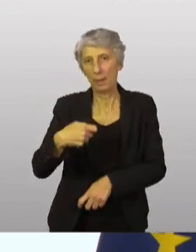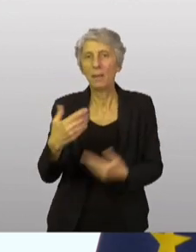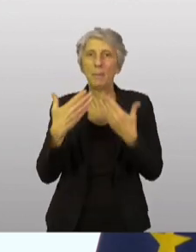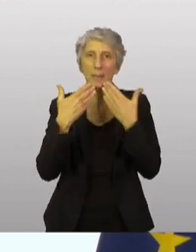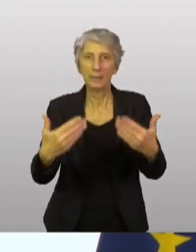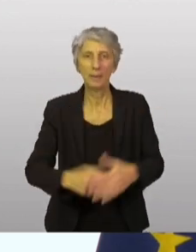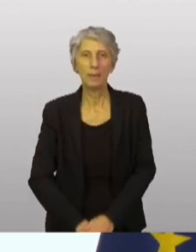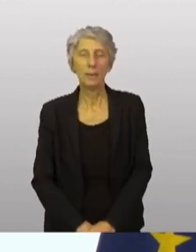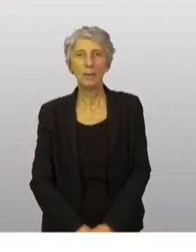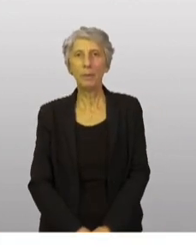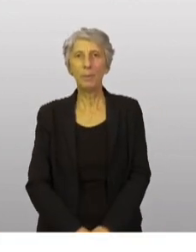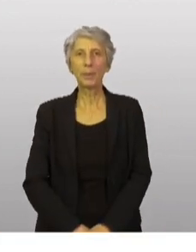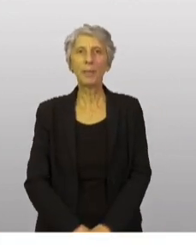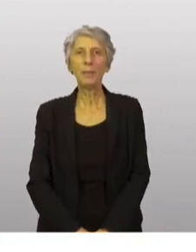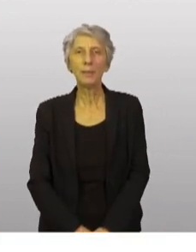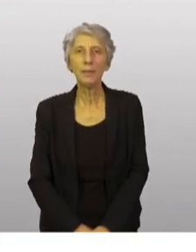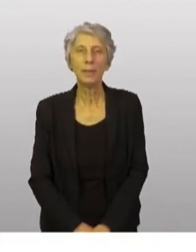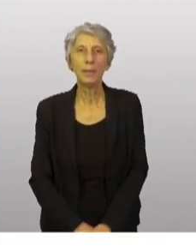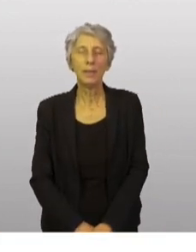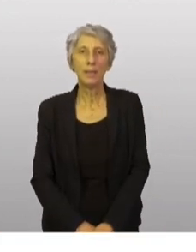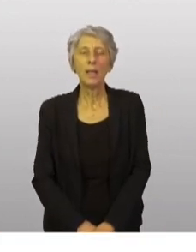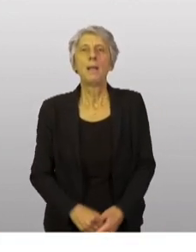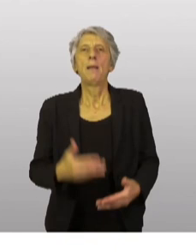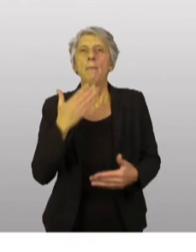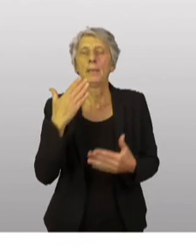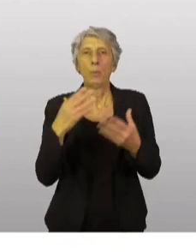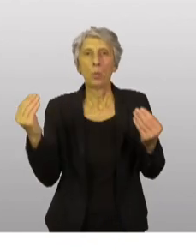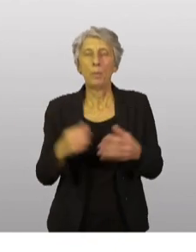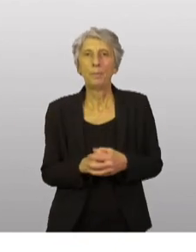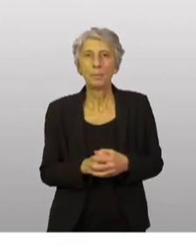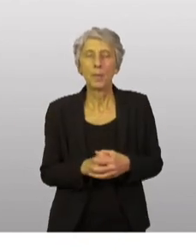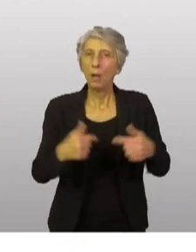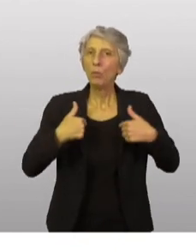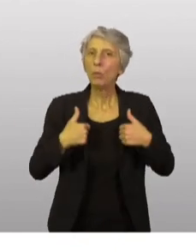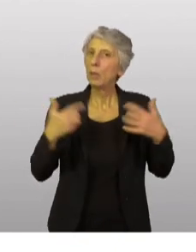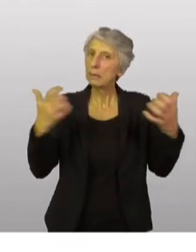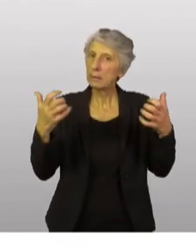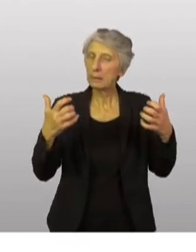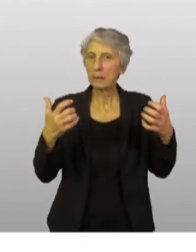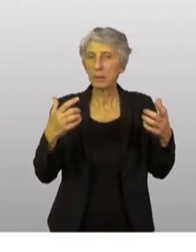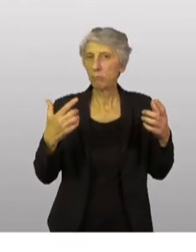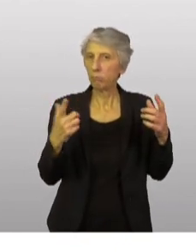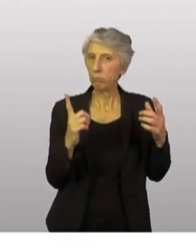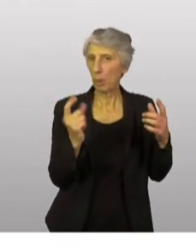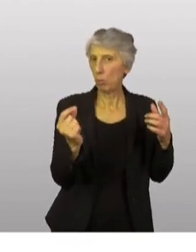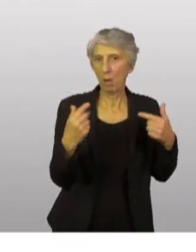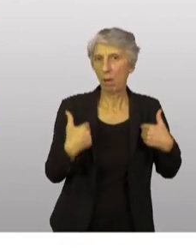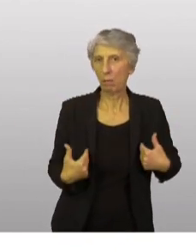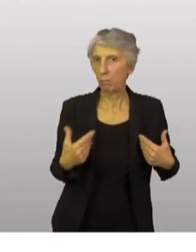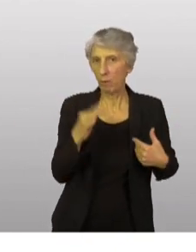Merci beaucoup. Madame, je crois que nous avons surtout l'ambition d'être un partenaire engagé,